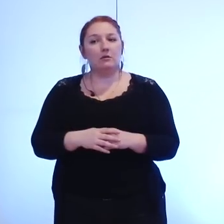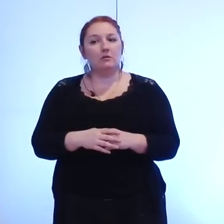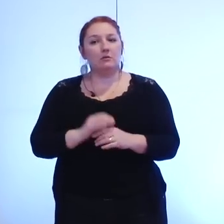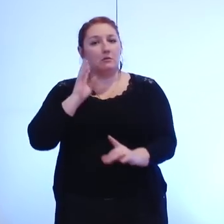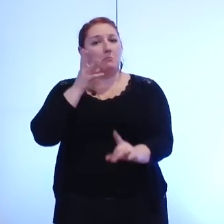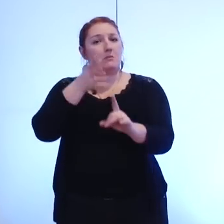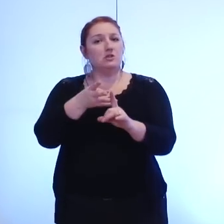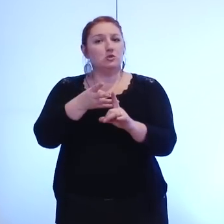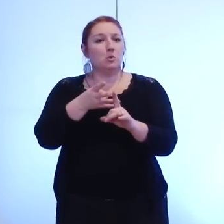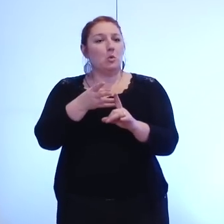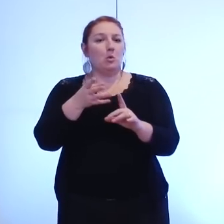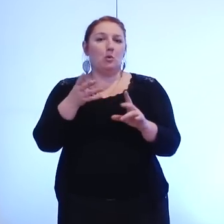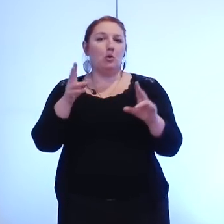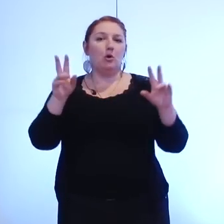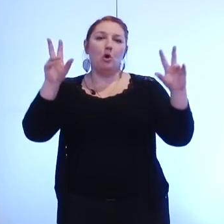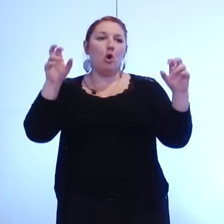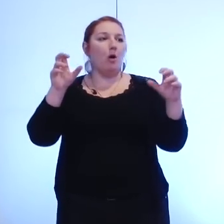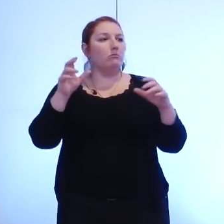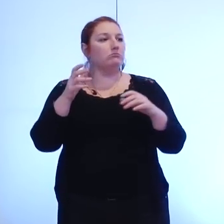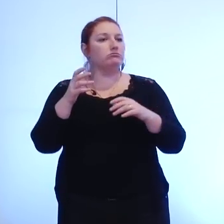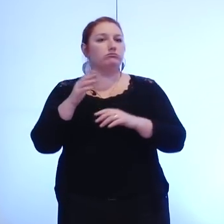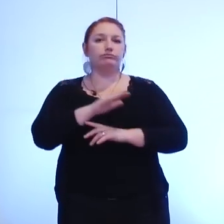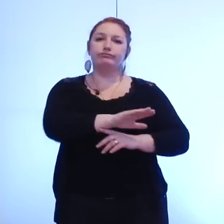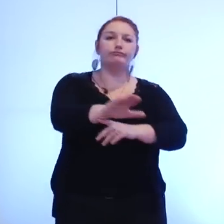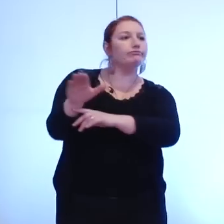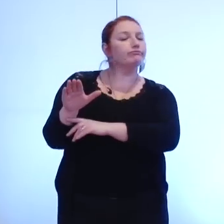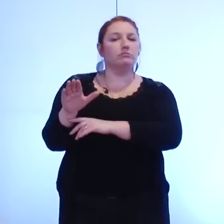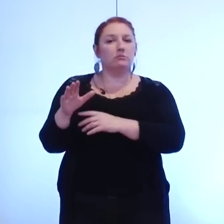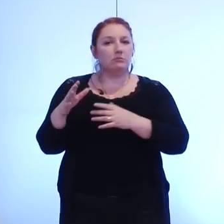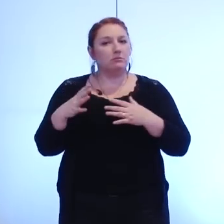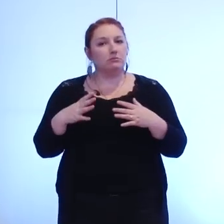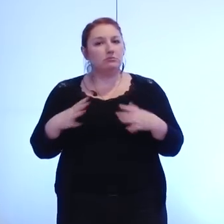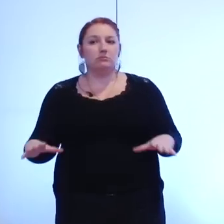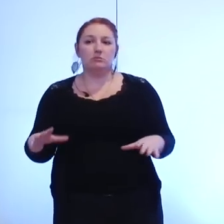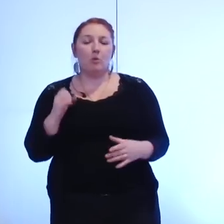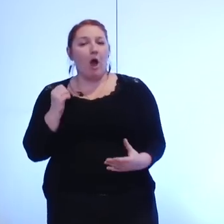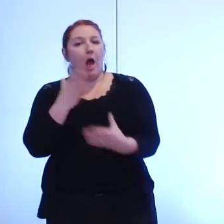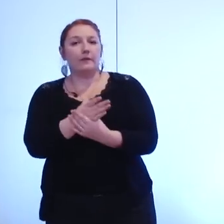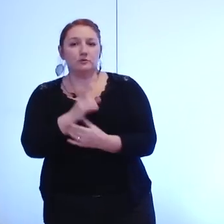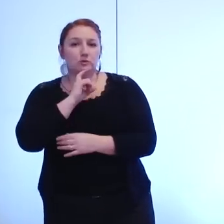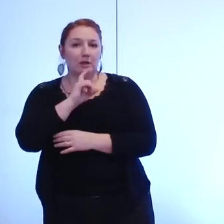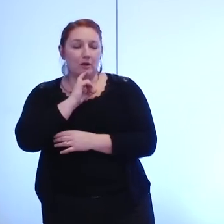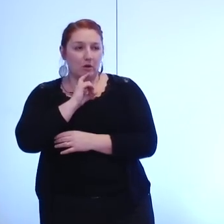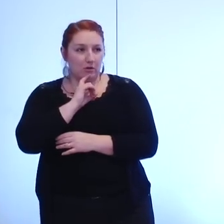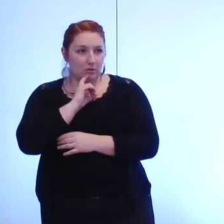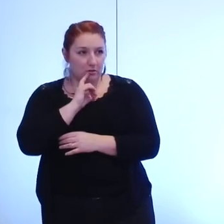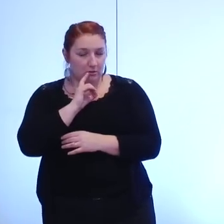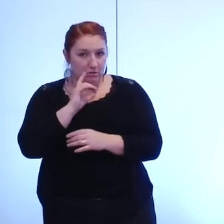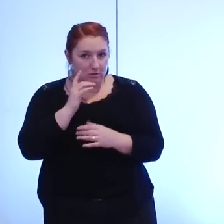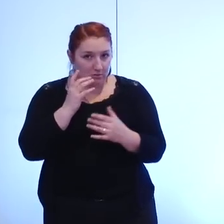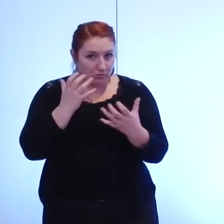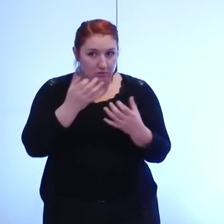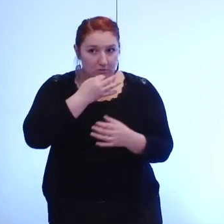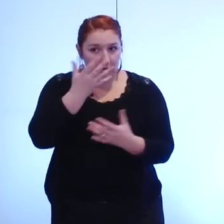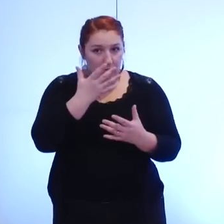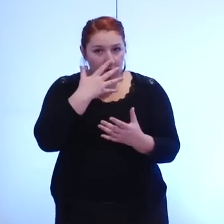mission d'ambassadeur sur ce dossier là mon intervention visait au contraire à faire en sorte que surtout nous n'en rajoutions pas et je vais vous le dire